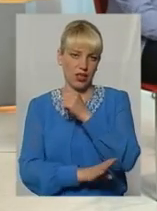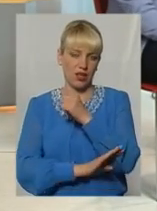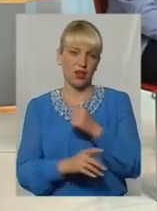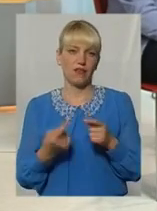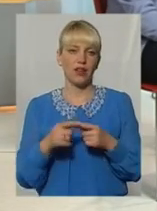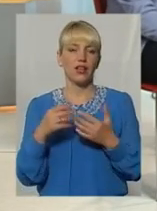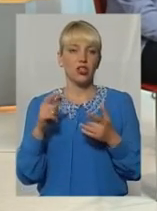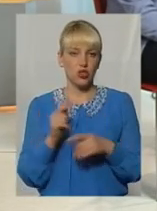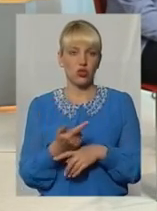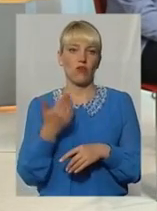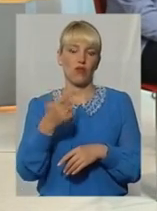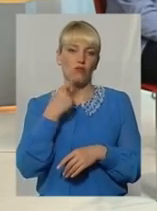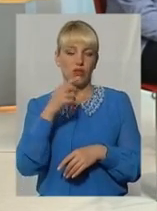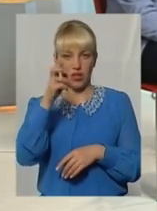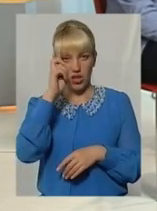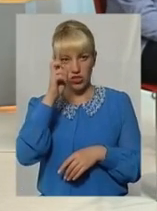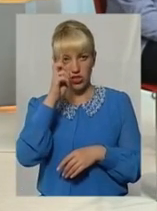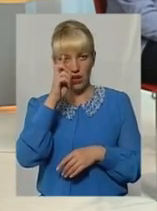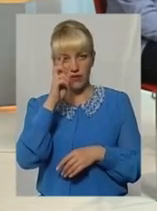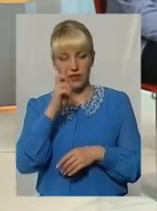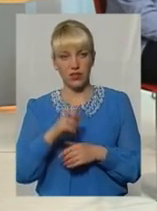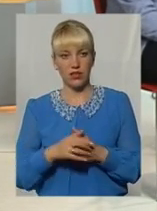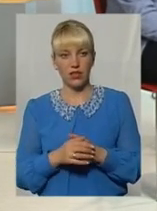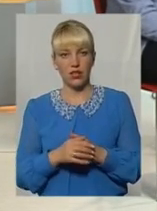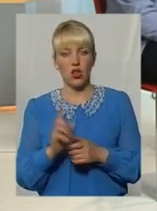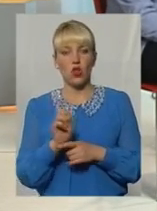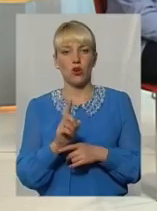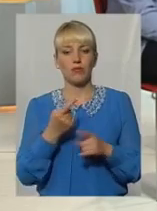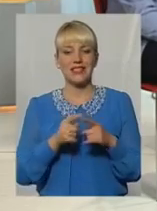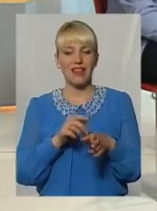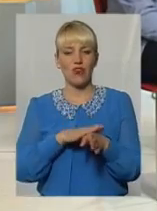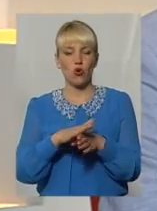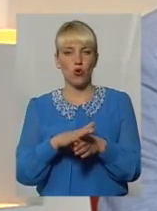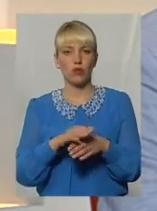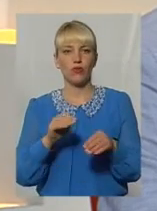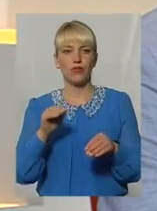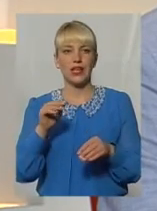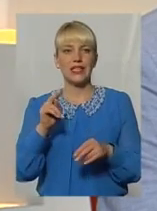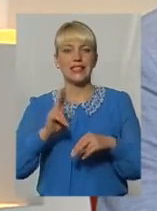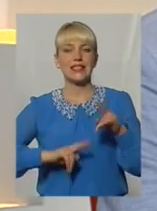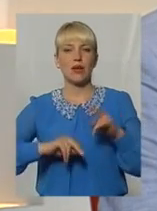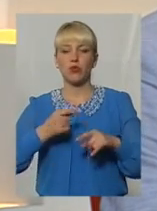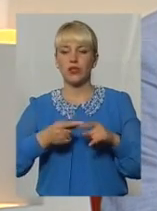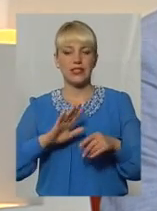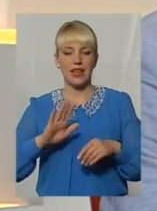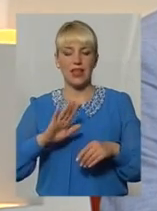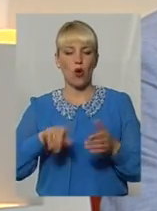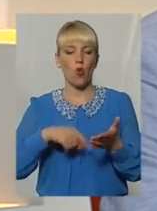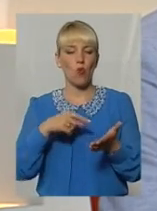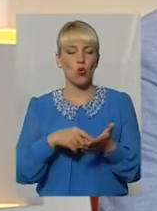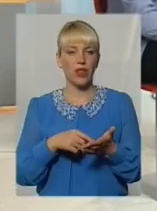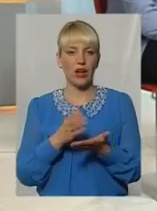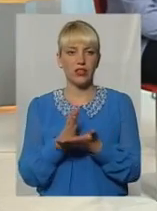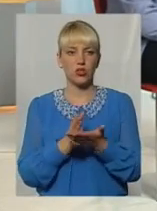зазначаєте, державні будівельні норми не витримані. Це виконував забудовник, це не комунальні служби міста. А хто